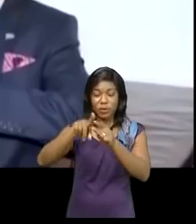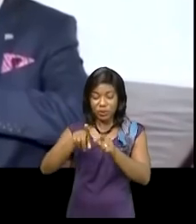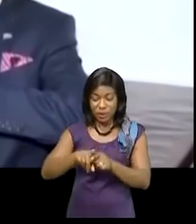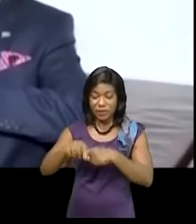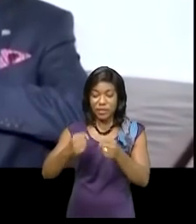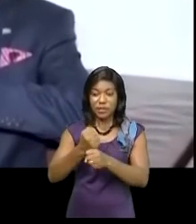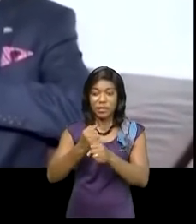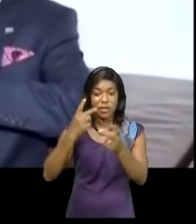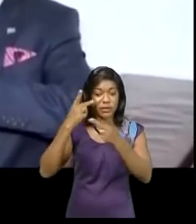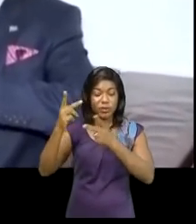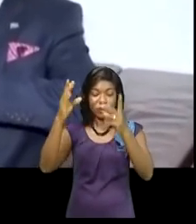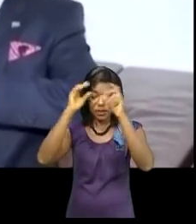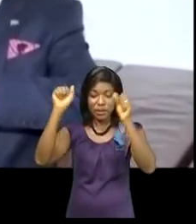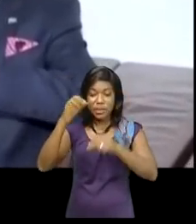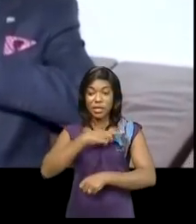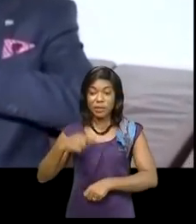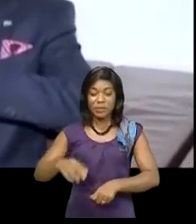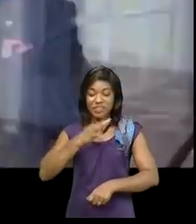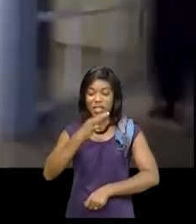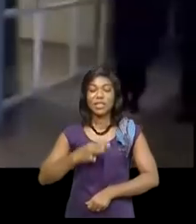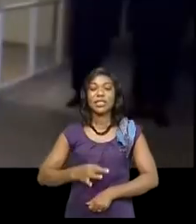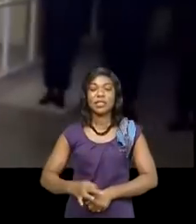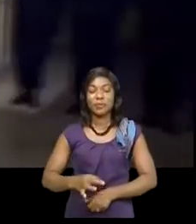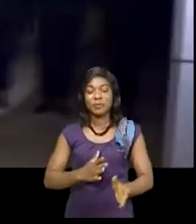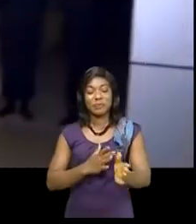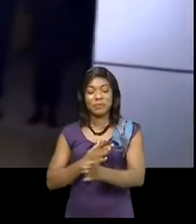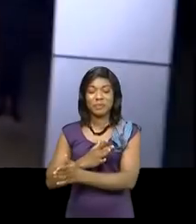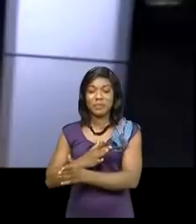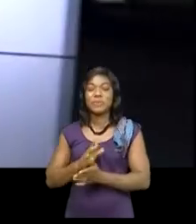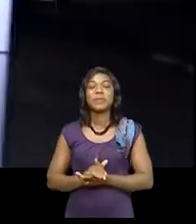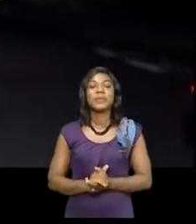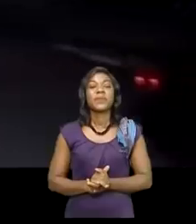de la vision du président de la République, Félix Antoine Tsegredi-Tilombo.